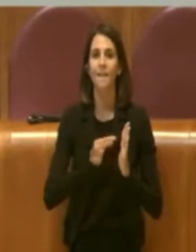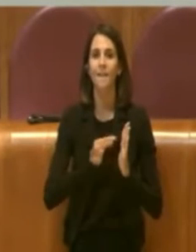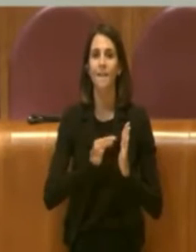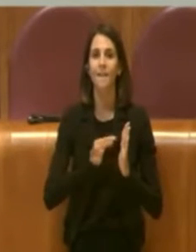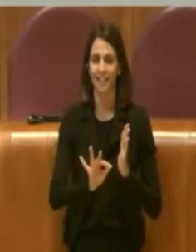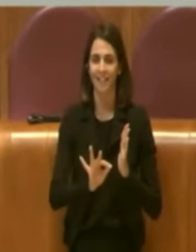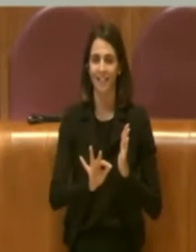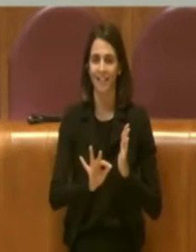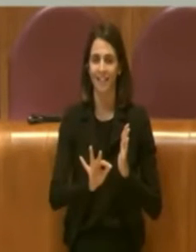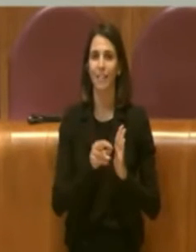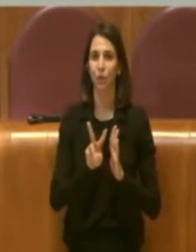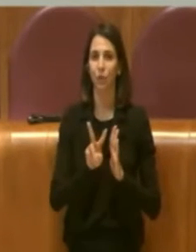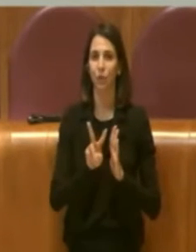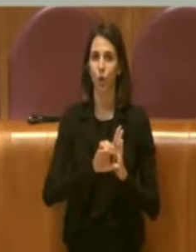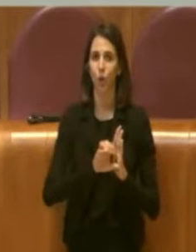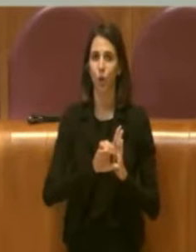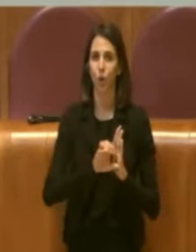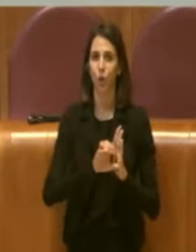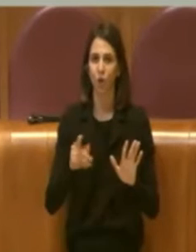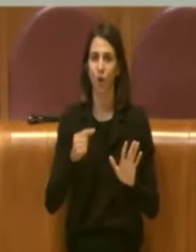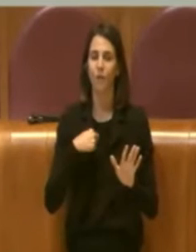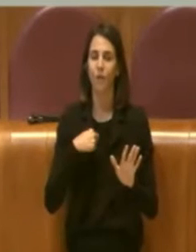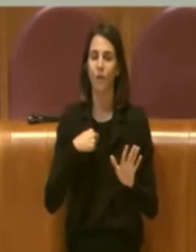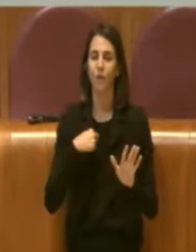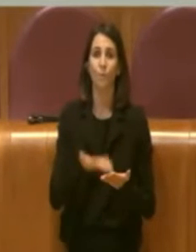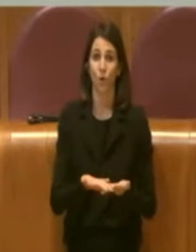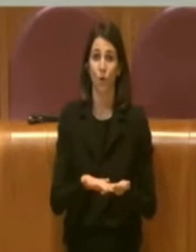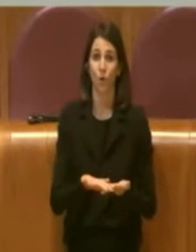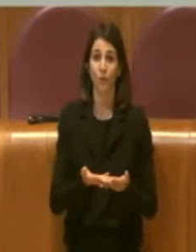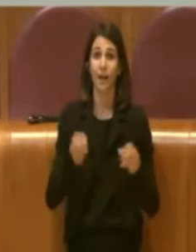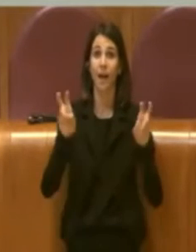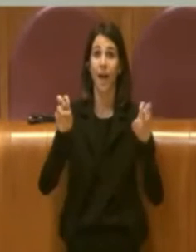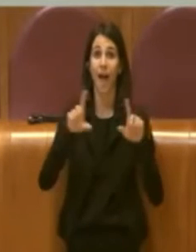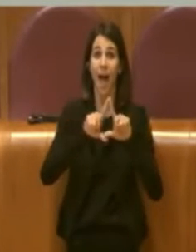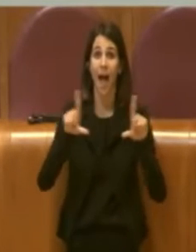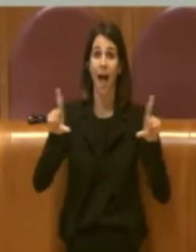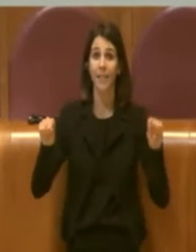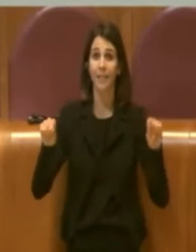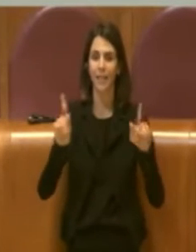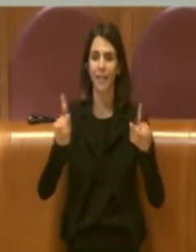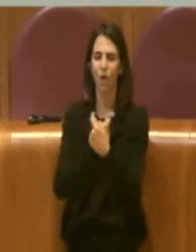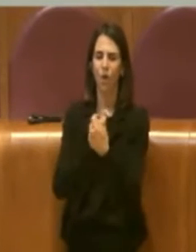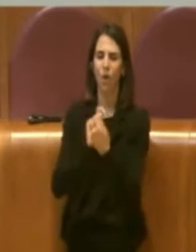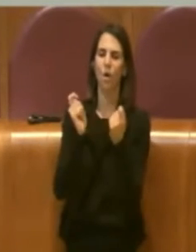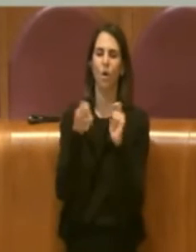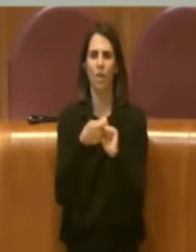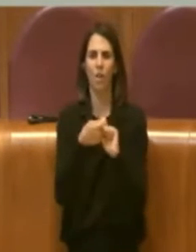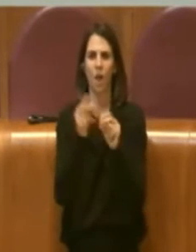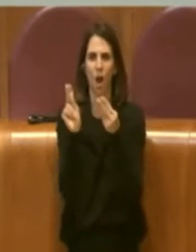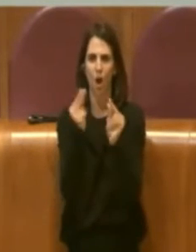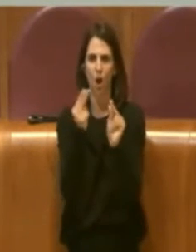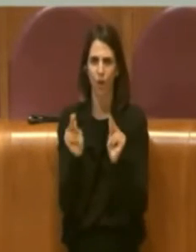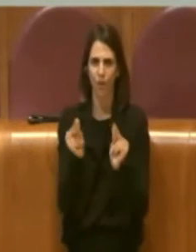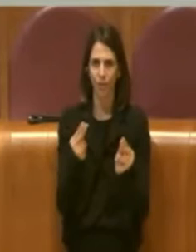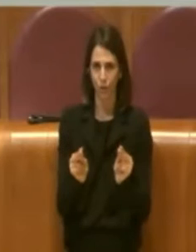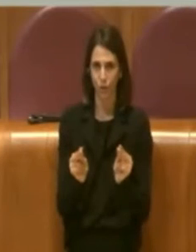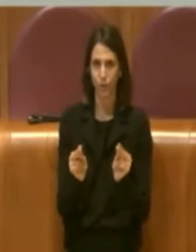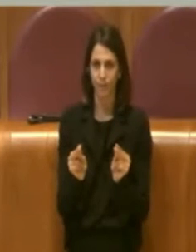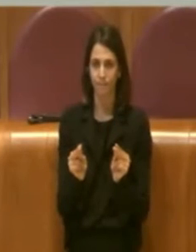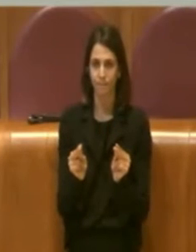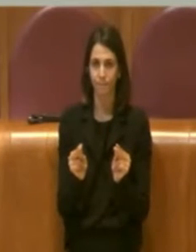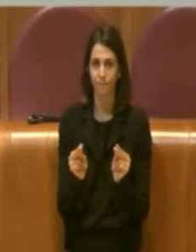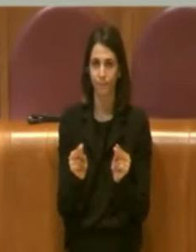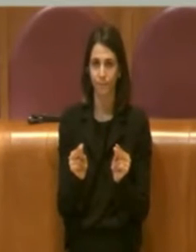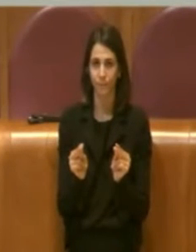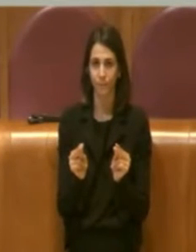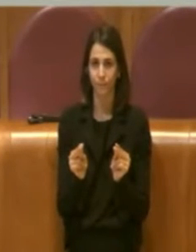Pertanto ho proposto la riformulazione dell'intero articolo, riformulando meglio il